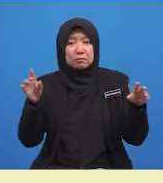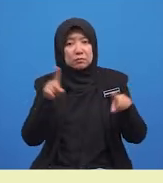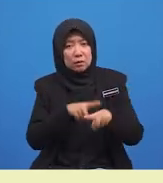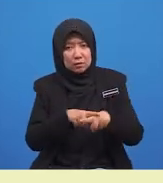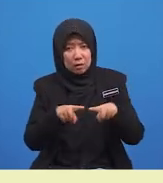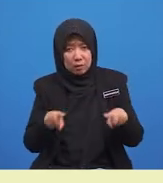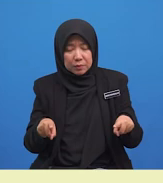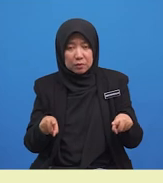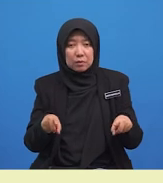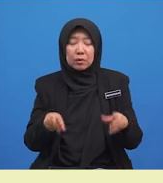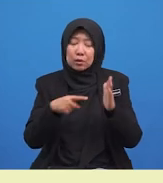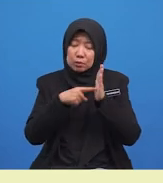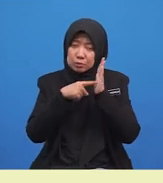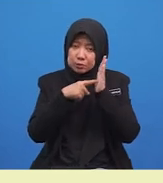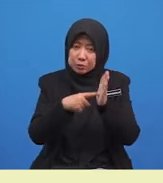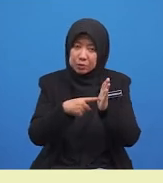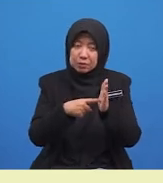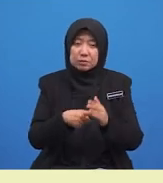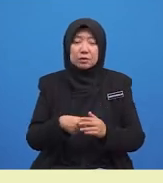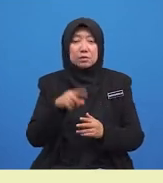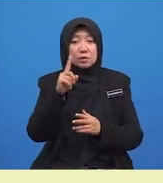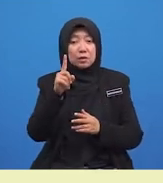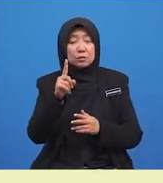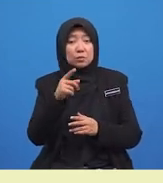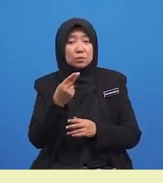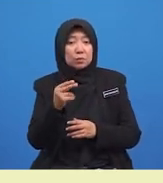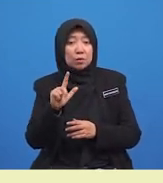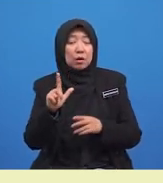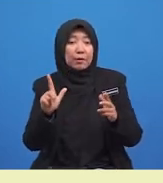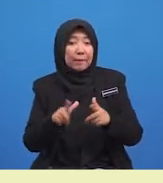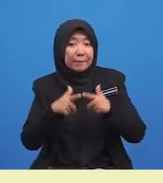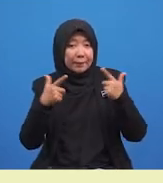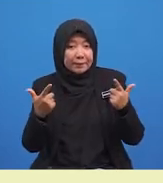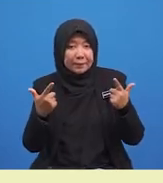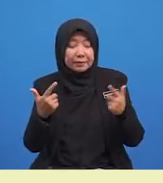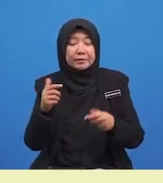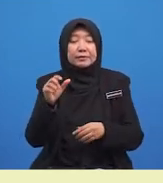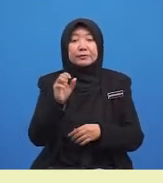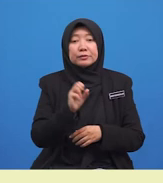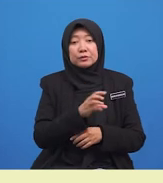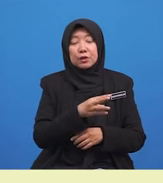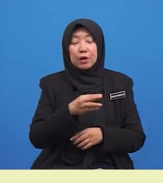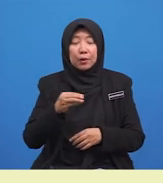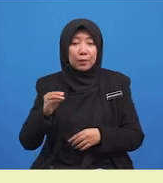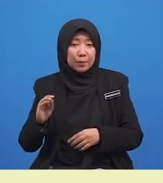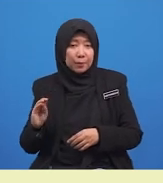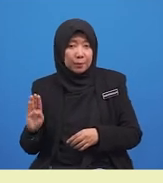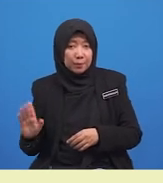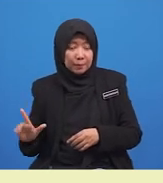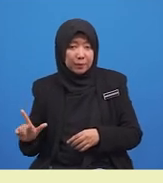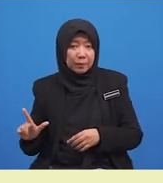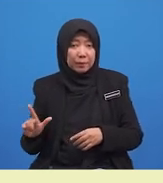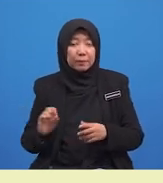menunjukkan sesuatu hal yang berlainan sambil menunjukkan sesuatu yang